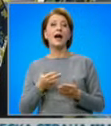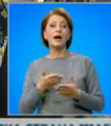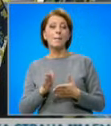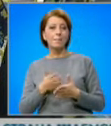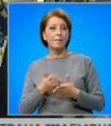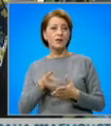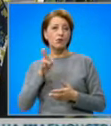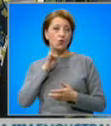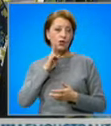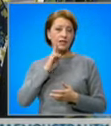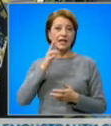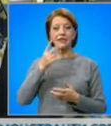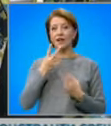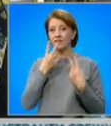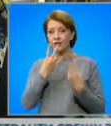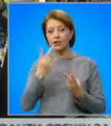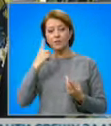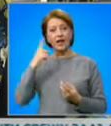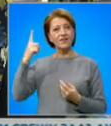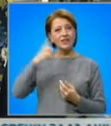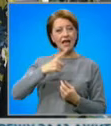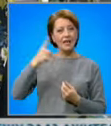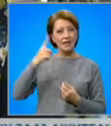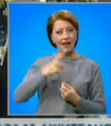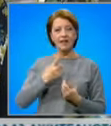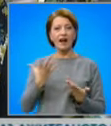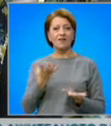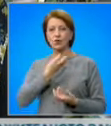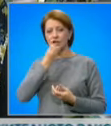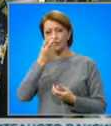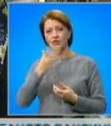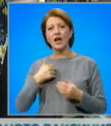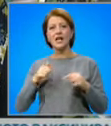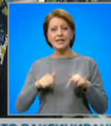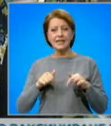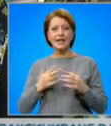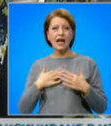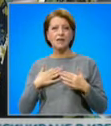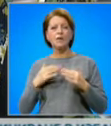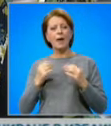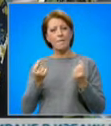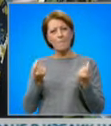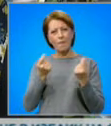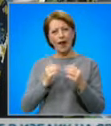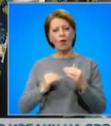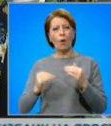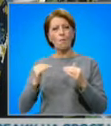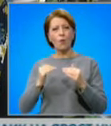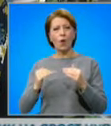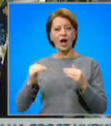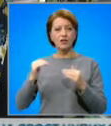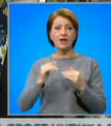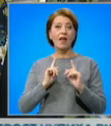Ние следим всеки ден какво се случва. В момента имаме плавно нарастване на случаите, което все още не е тревожно, но трябва да